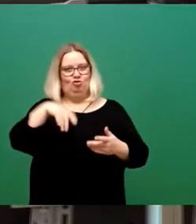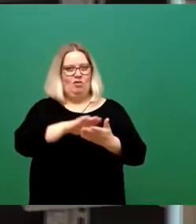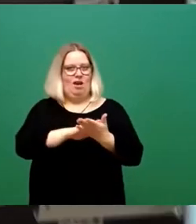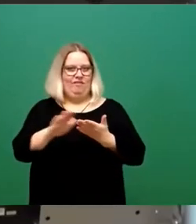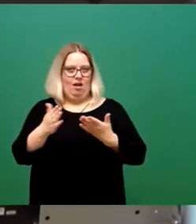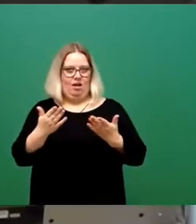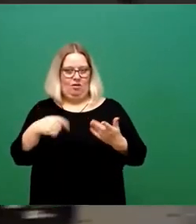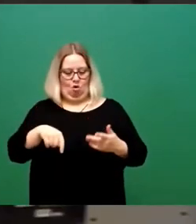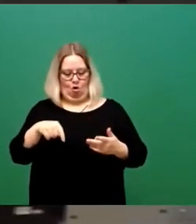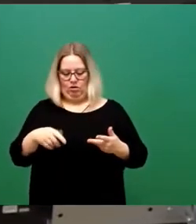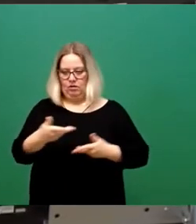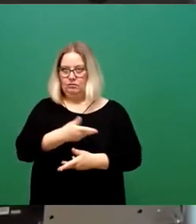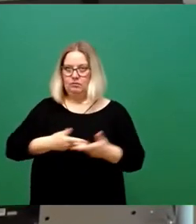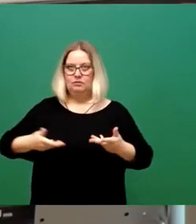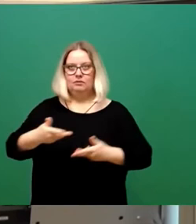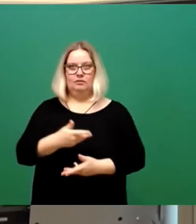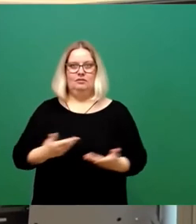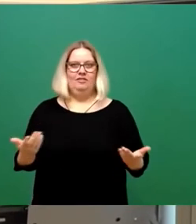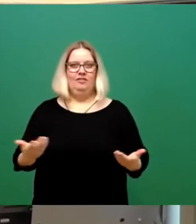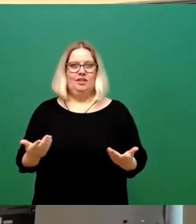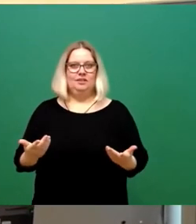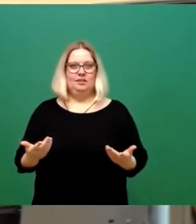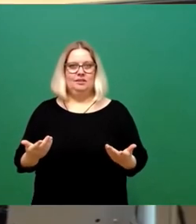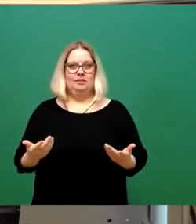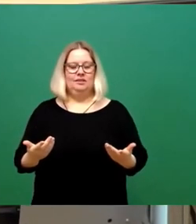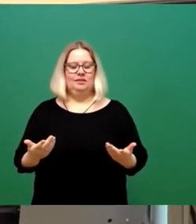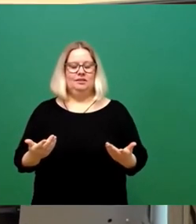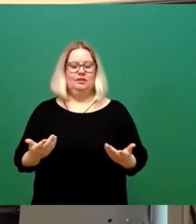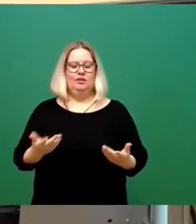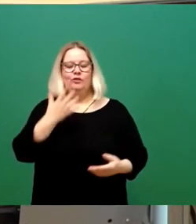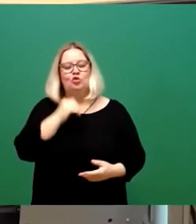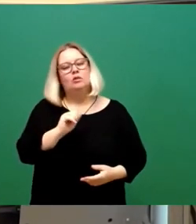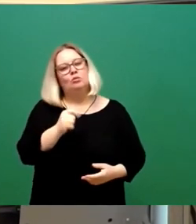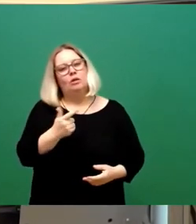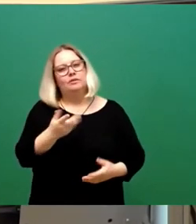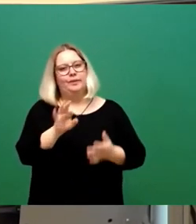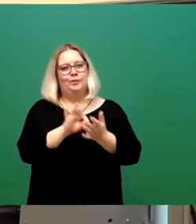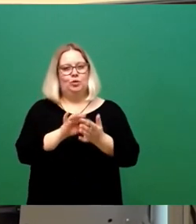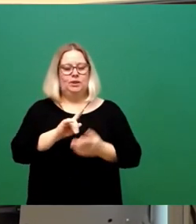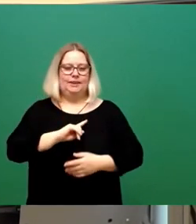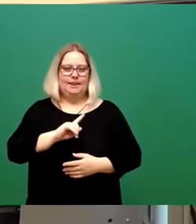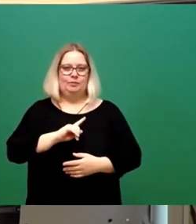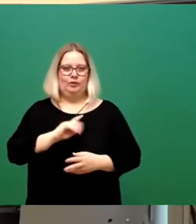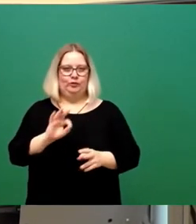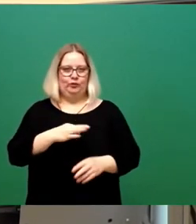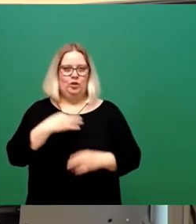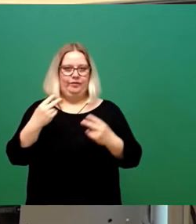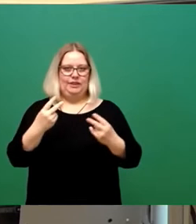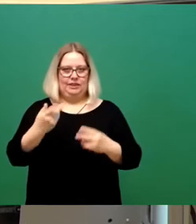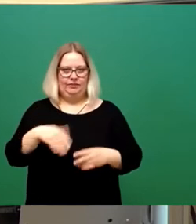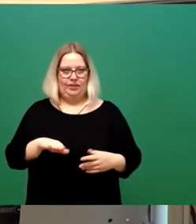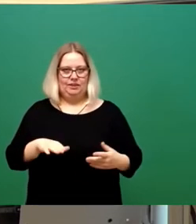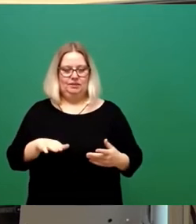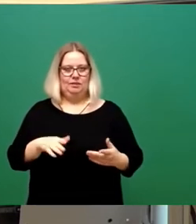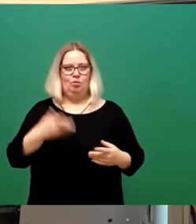was wir heute hier verhandeln. Ich möchte nochmal so ein, zwei Punkte setzen, die ich ganz wichtig fand in den letzten Wochen, denn am Anfang